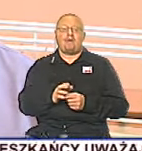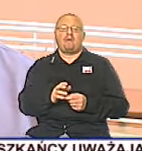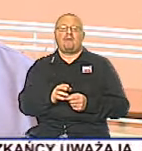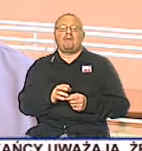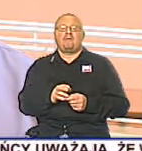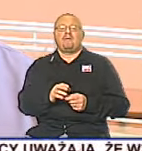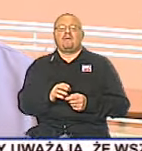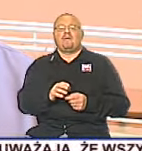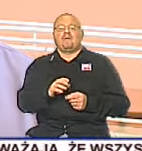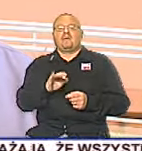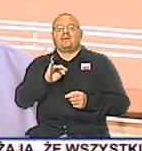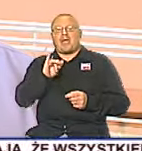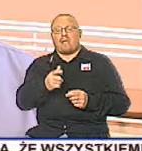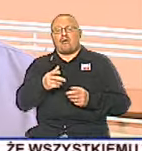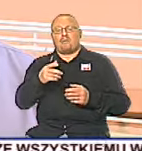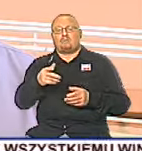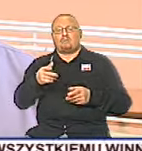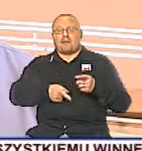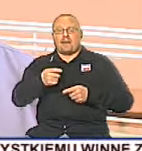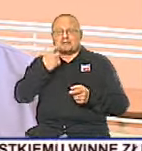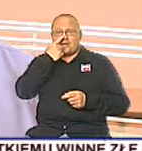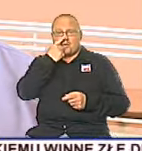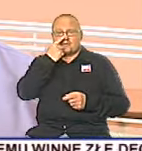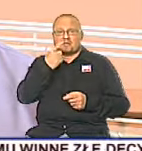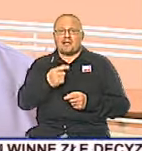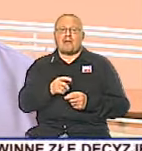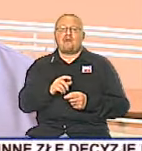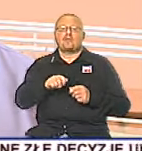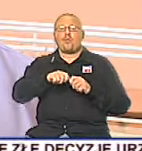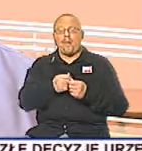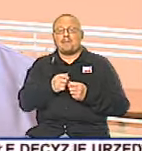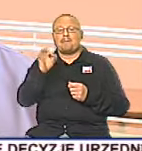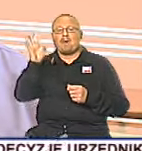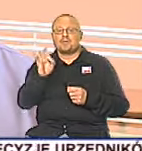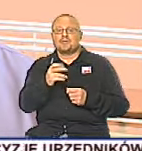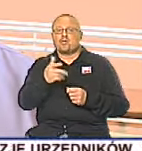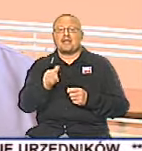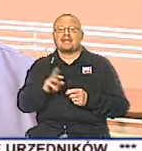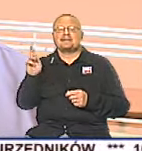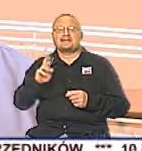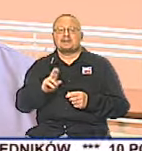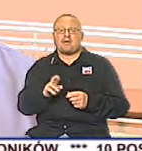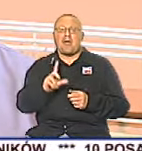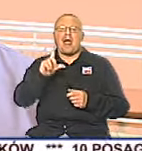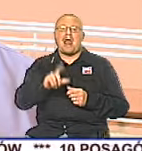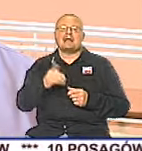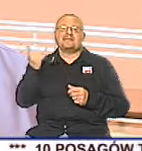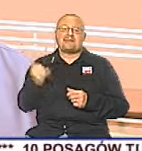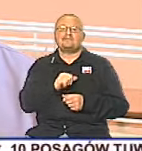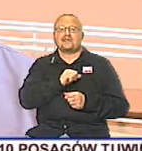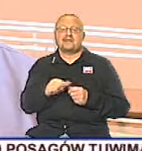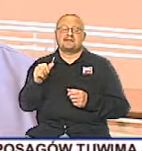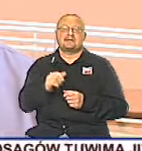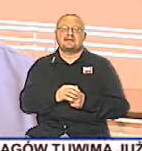zabiegach, tak jak w tym przypadku przygrody nosa, liczone w ułamkach procentów. To nie jest duże ryzyko, ale zawsze jest pewne